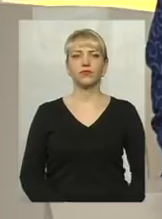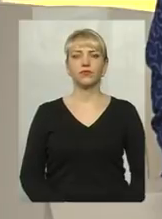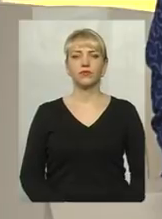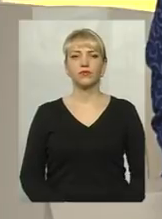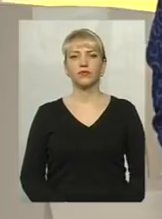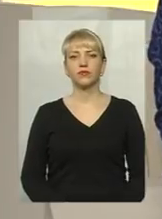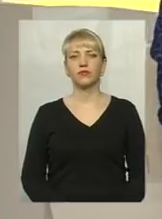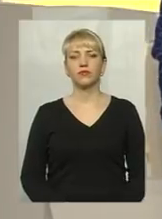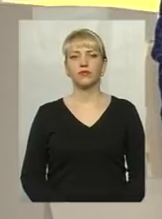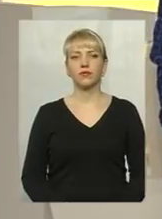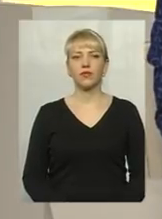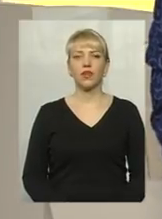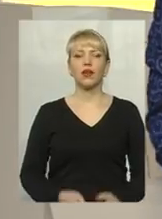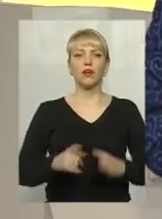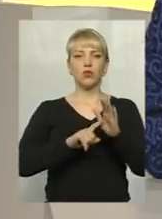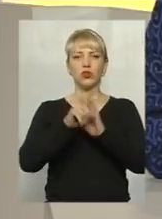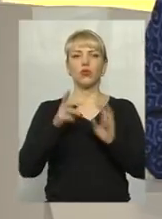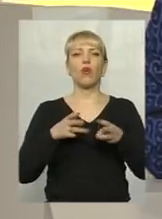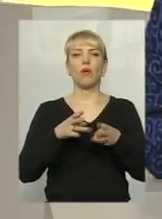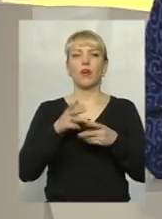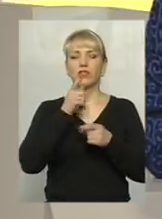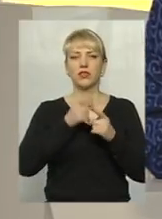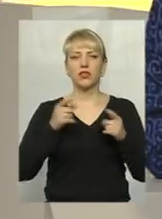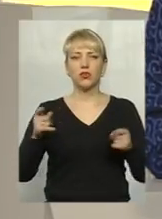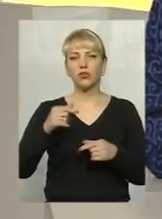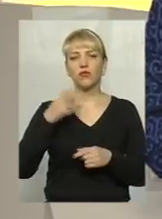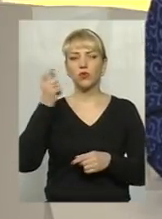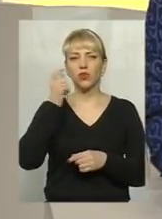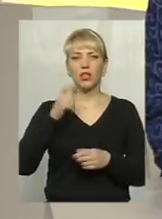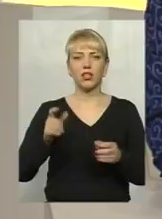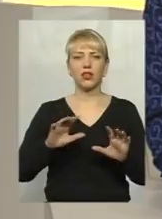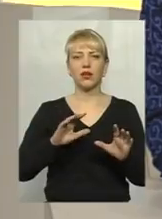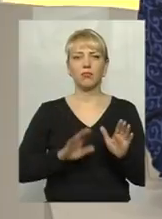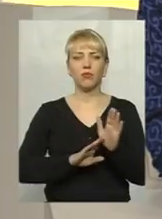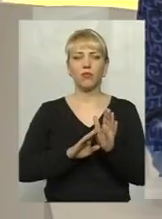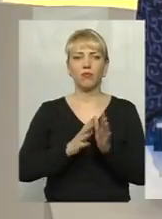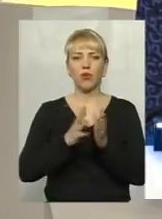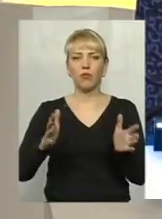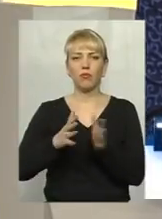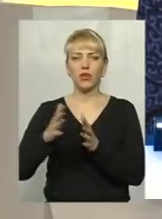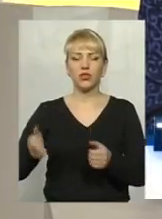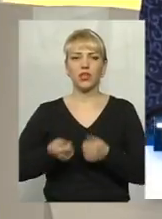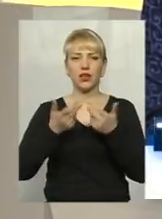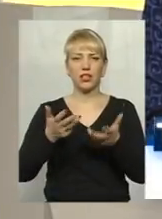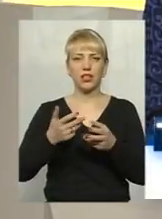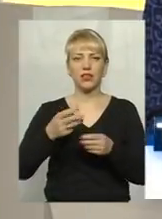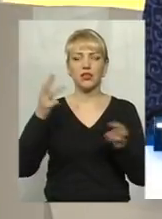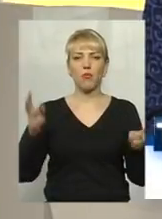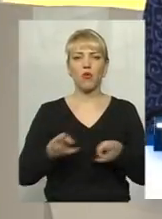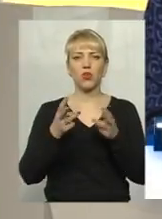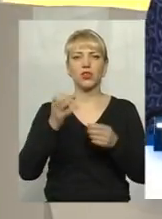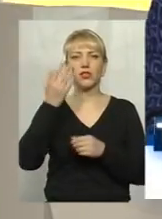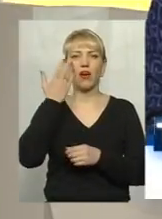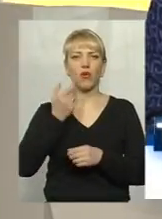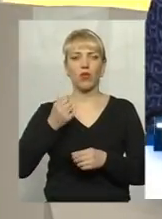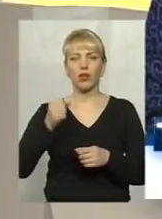Із початком опалювального сезону в Україні побільшала кількість пожеж, а коли